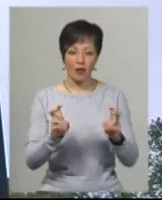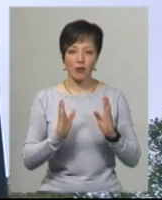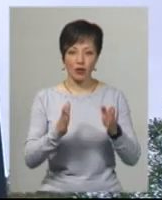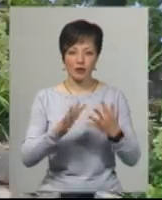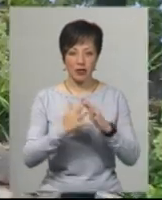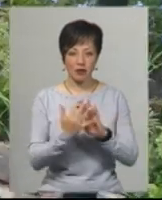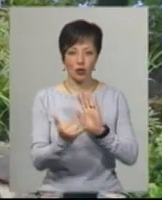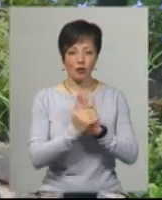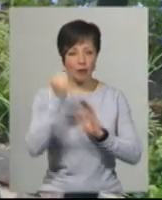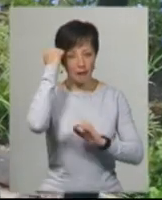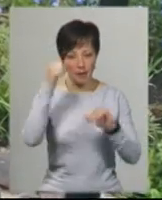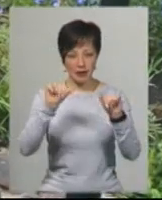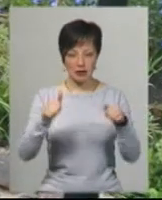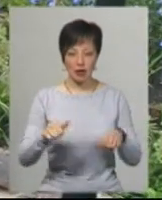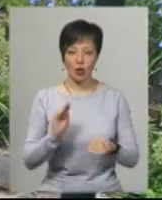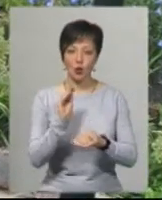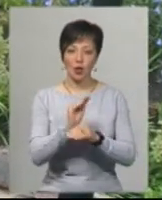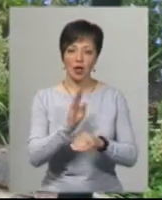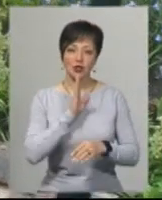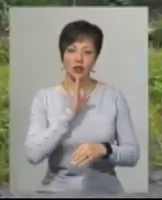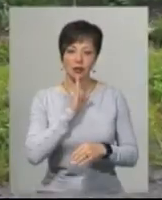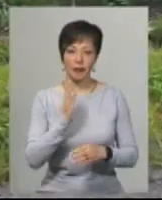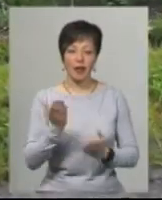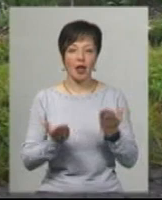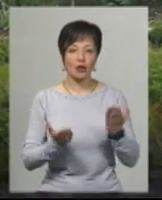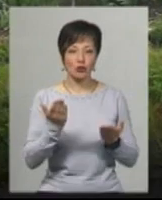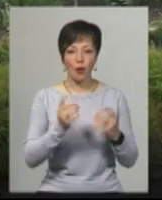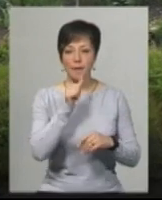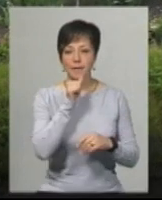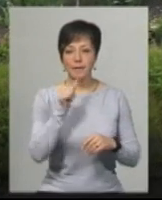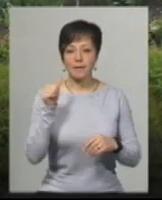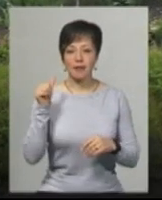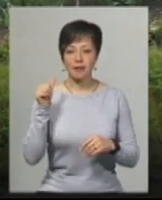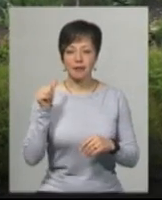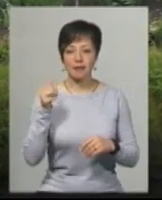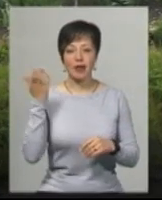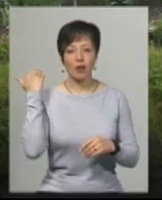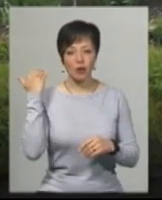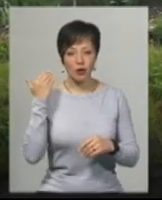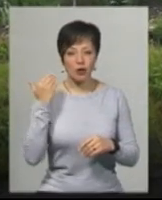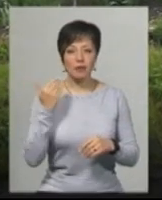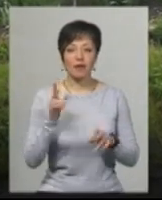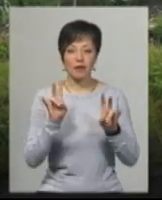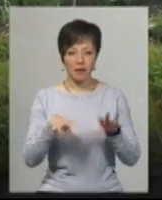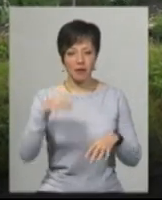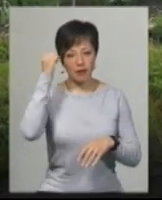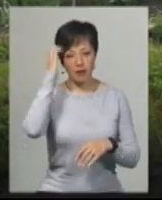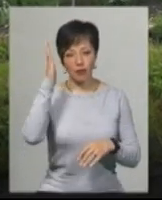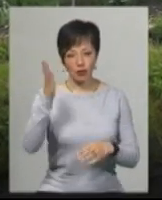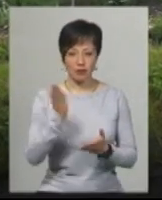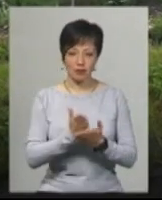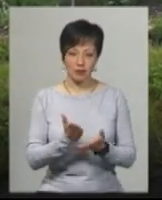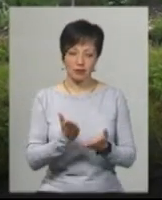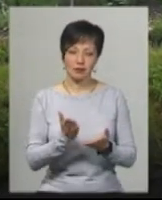встановили пам'ятний знак, додає Валентина Базилюк. Якщо минулим дихати будемо, то будемо майбутнім жити.